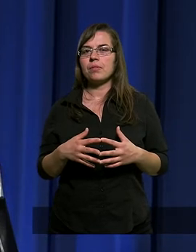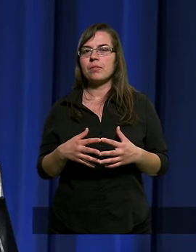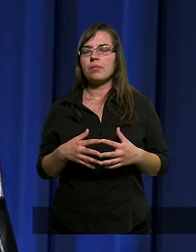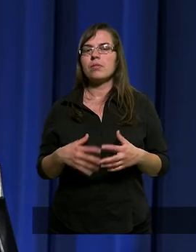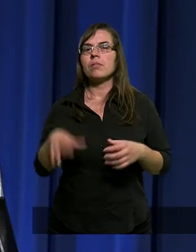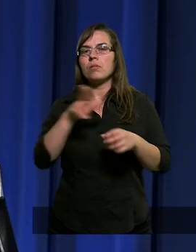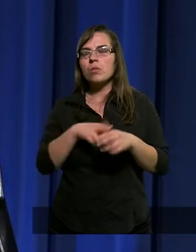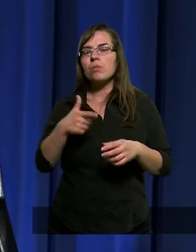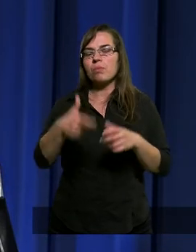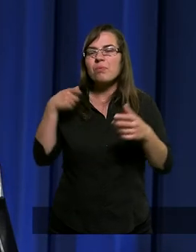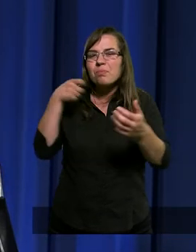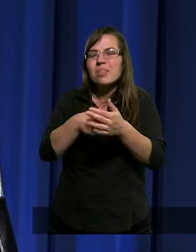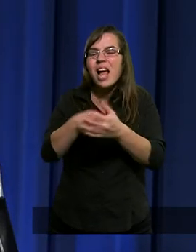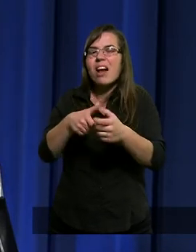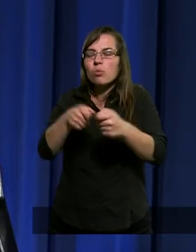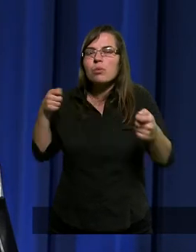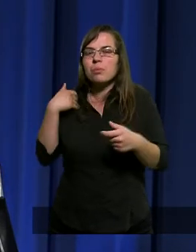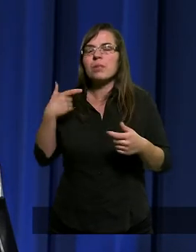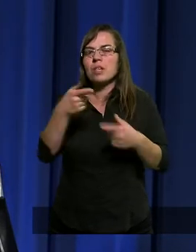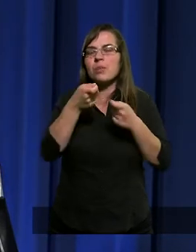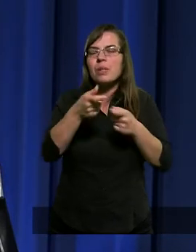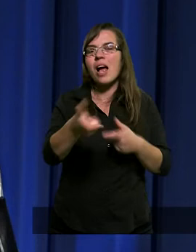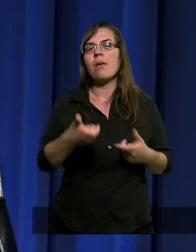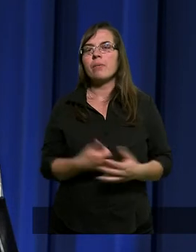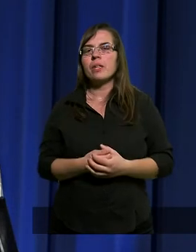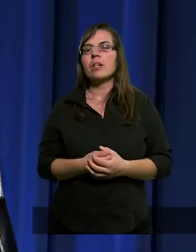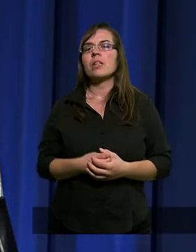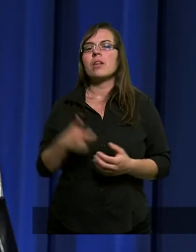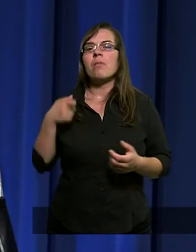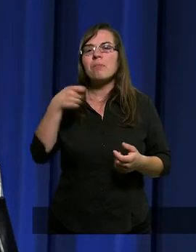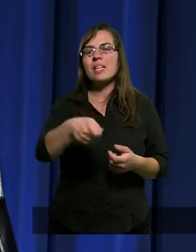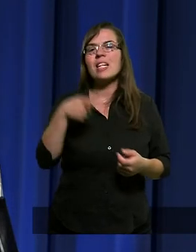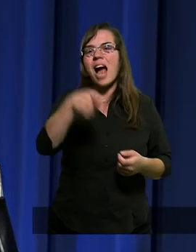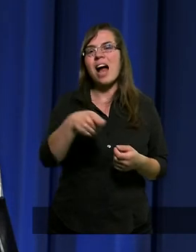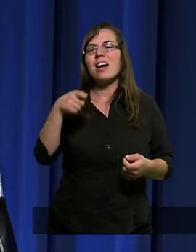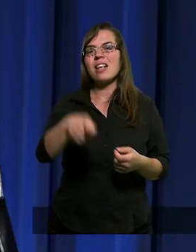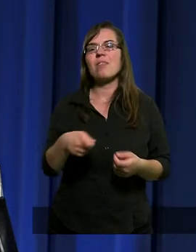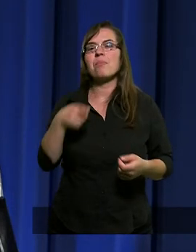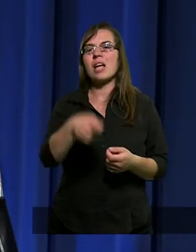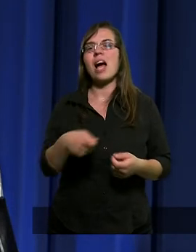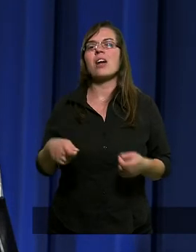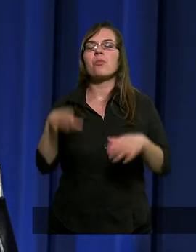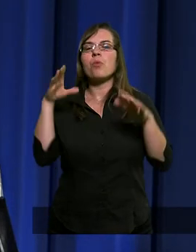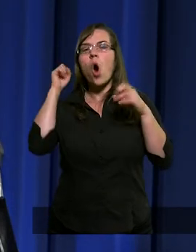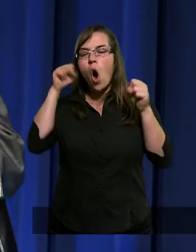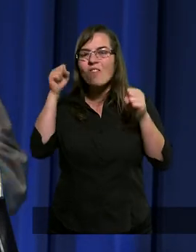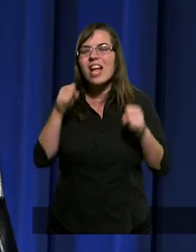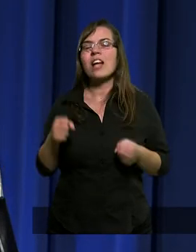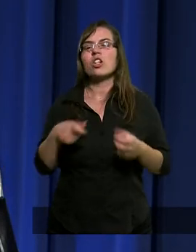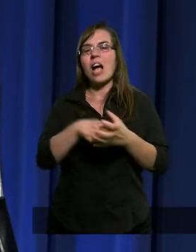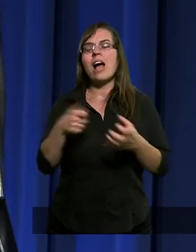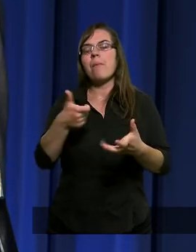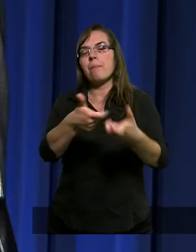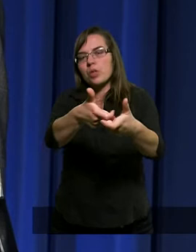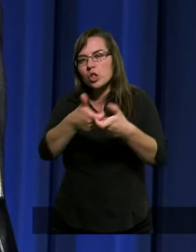które wbijali szpilami, które wbijali w owieczkę,